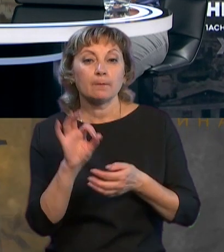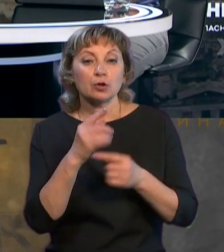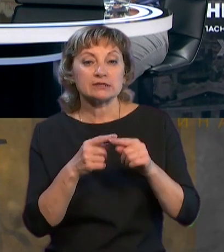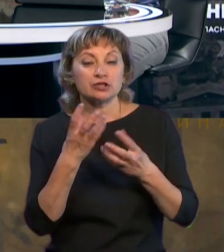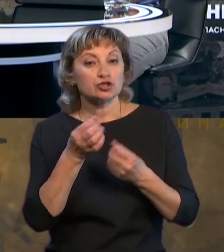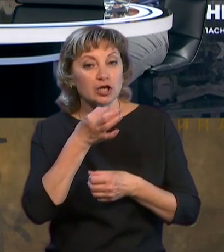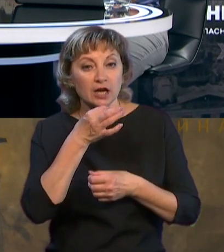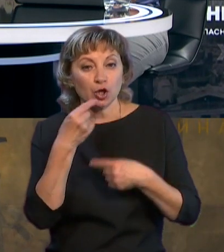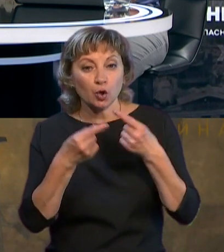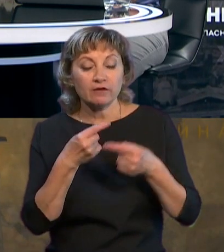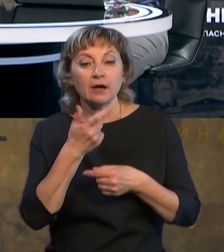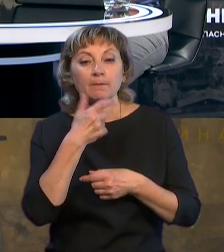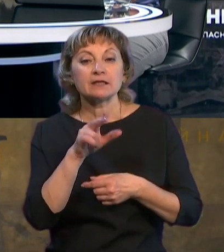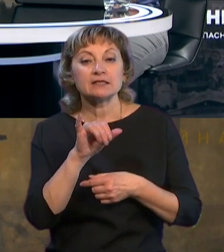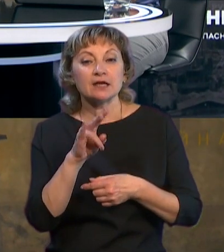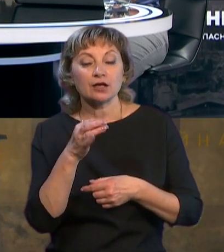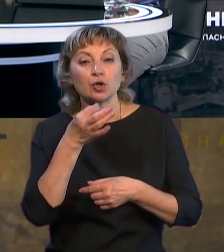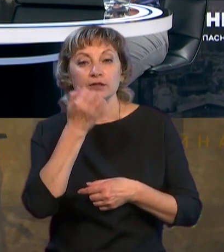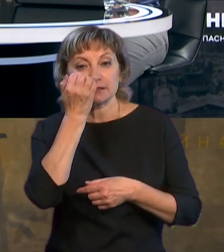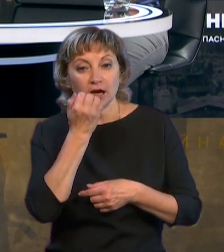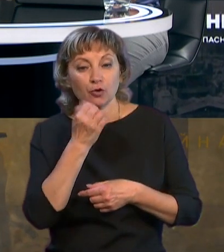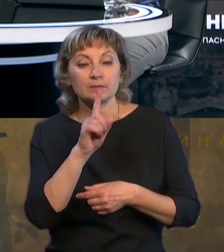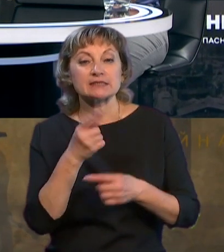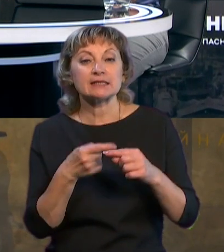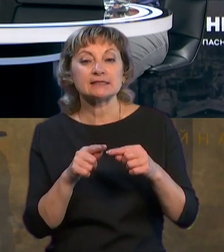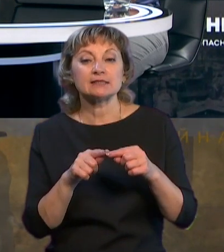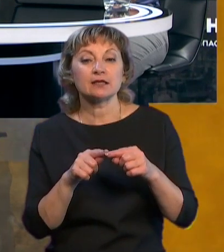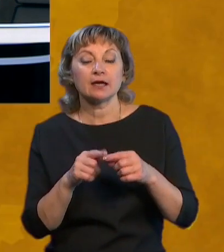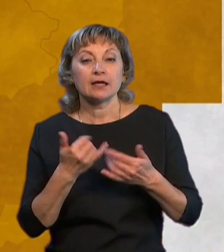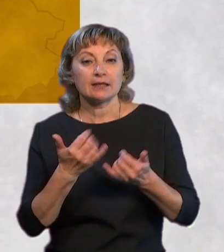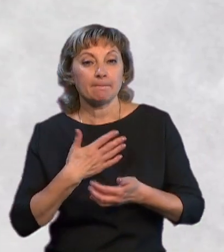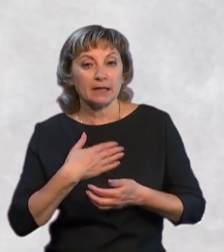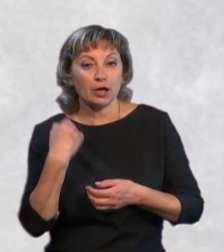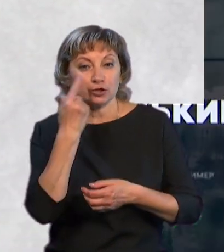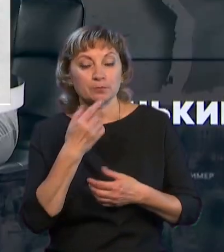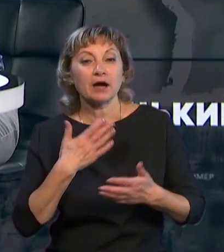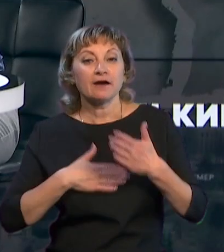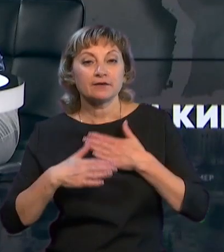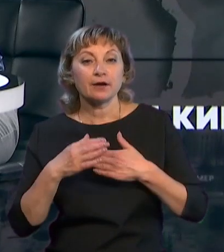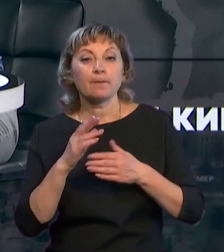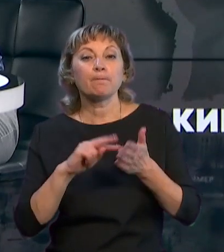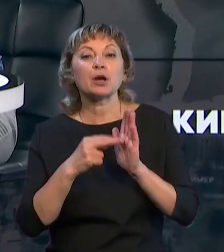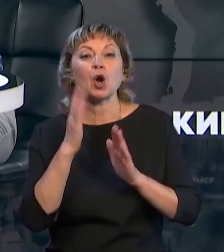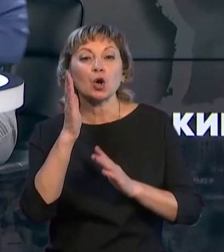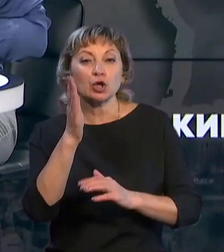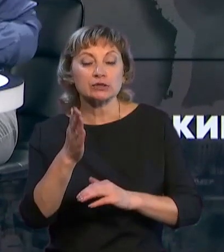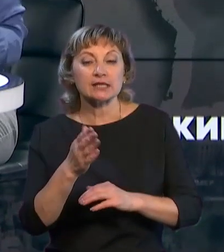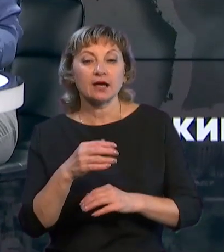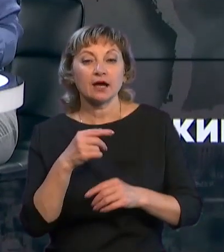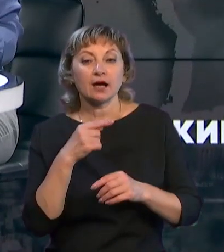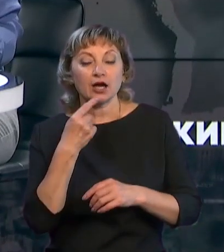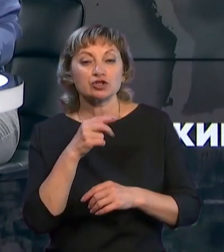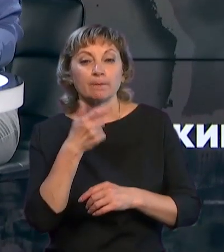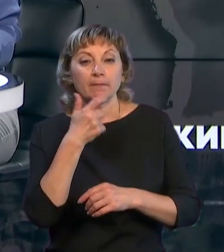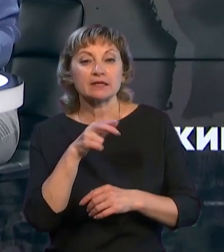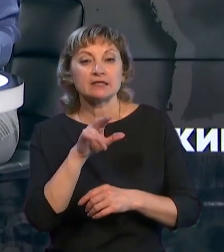говорити. Пані Діано, дякуємо вам за ці, для мене особисто, дуже втішні прогнози. Як каже пані Діано,